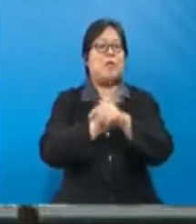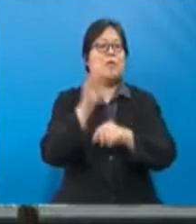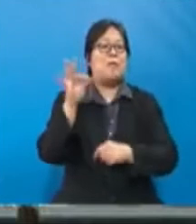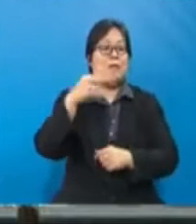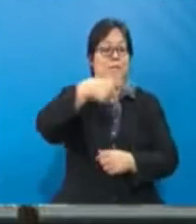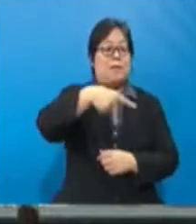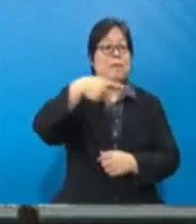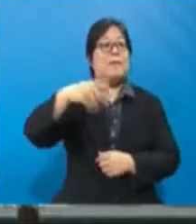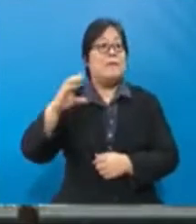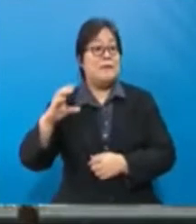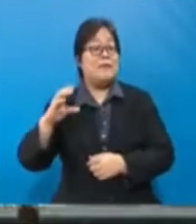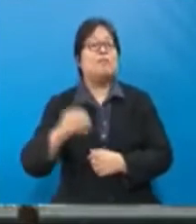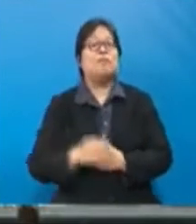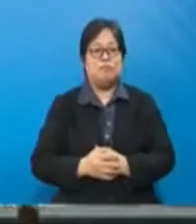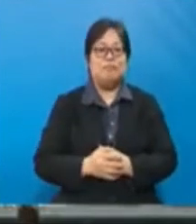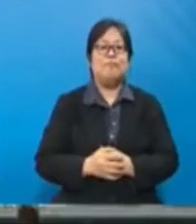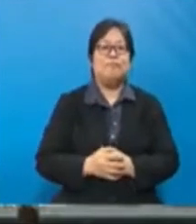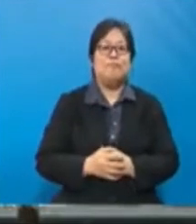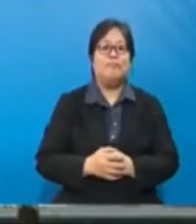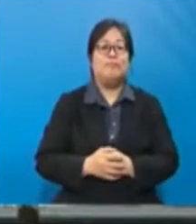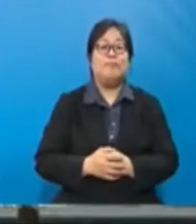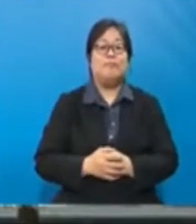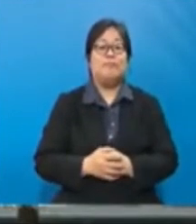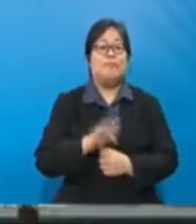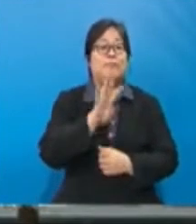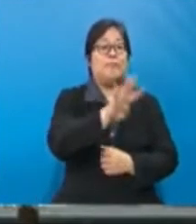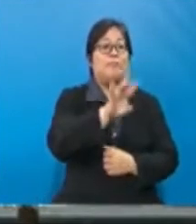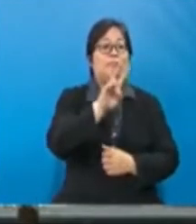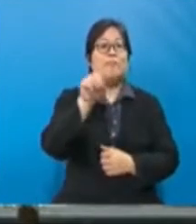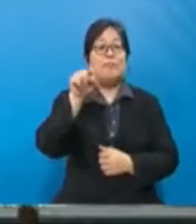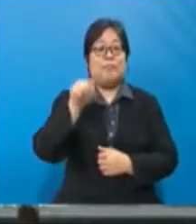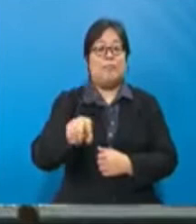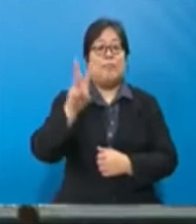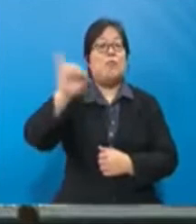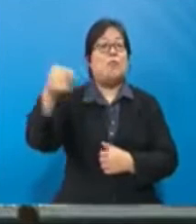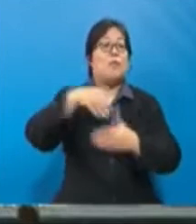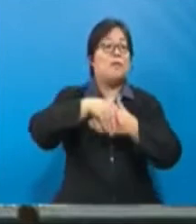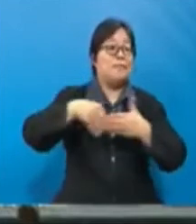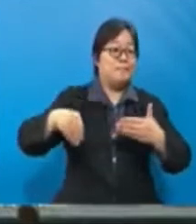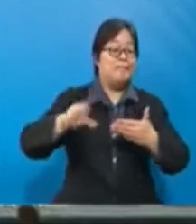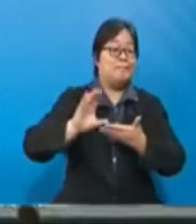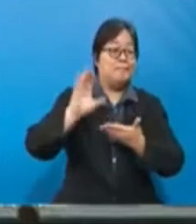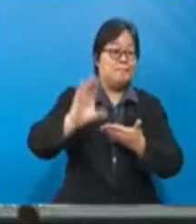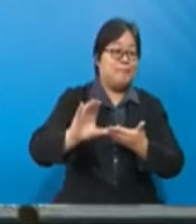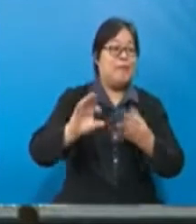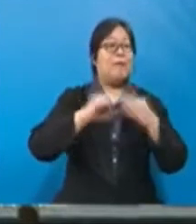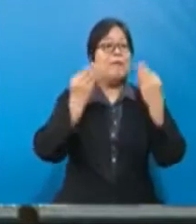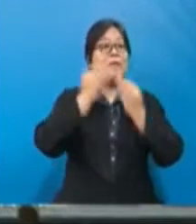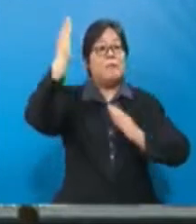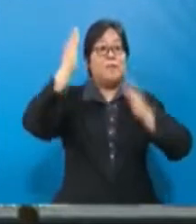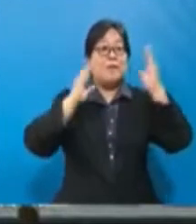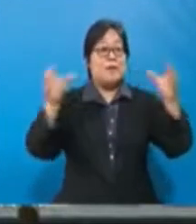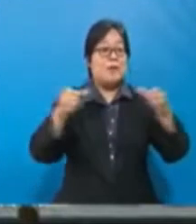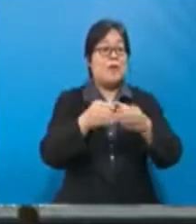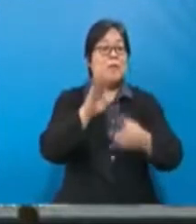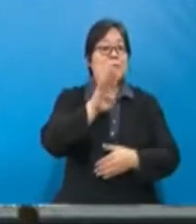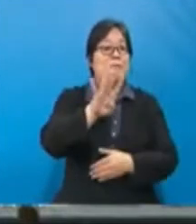-19 PPC dengan peruntukkan lebih RM471.6 juta kepada keluarga